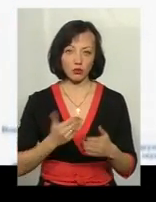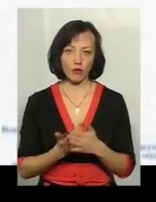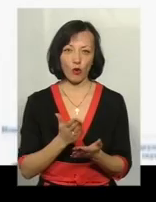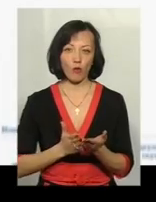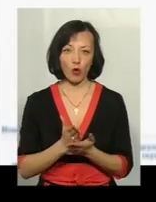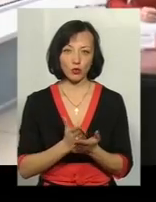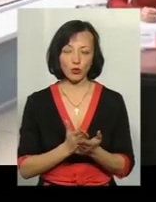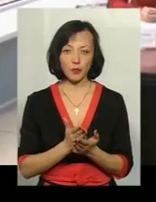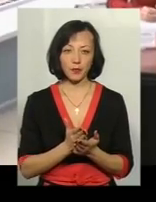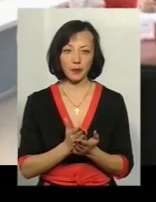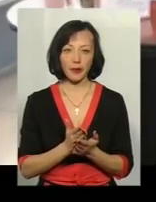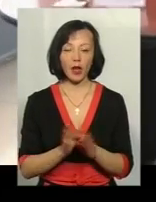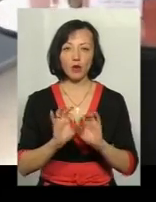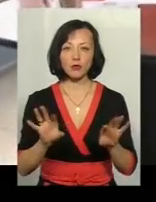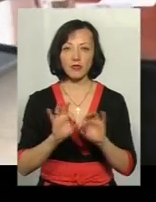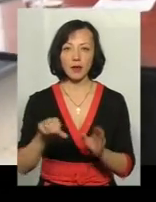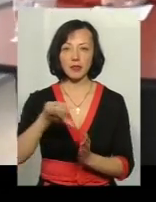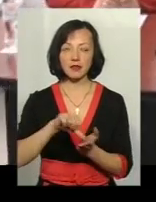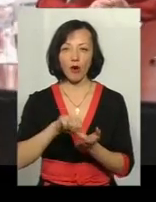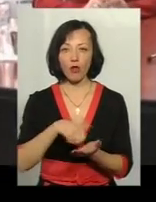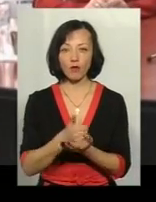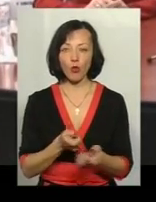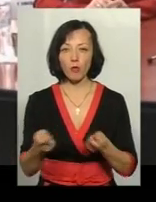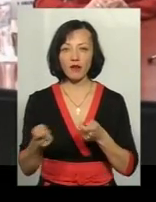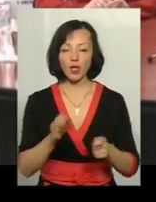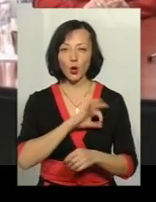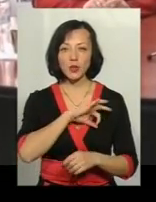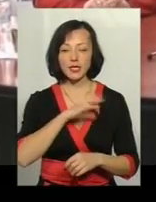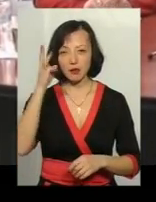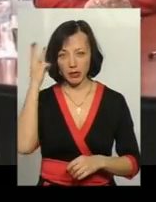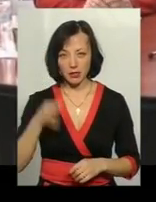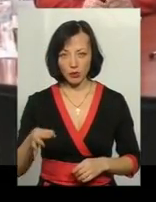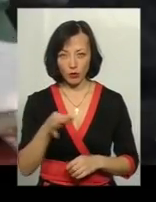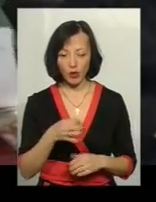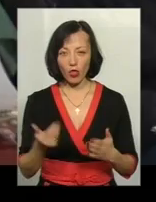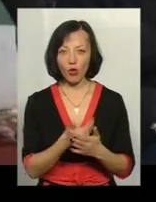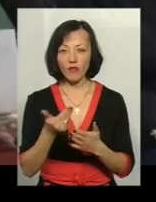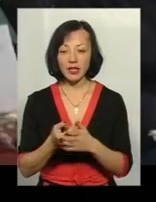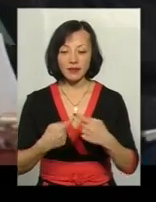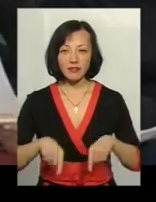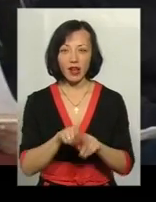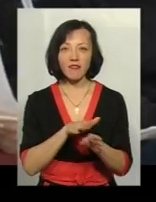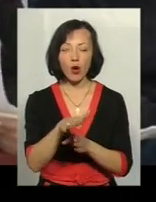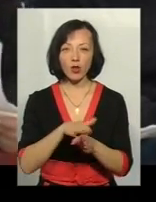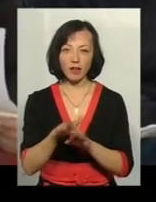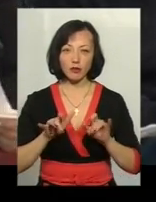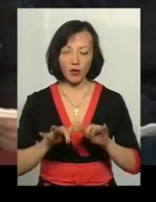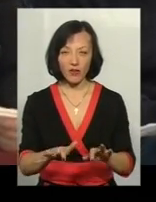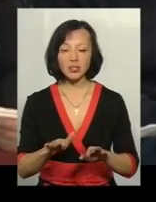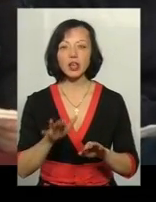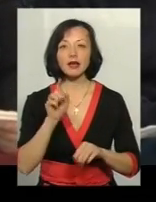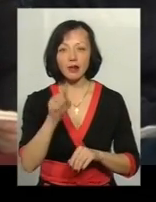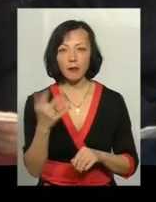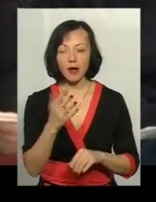послугою. Розповіли представники ГТУ Хомельницькій області про новини в сфері виконавчих проваджень. Так, 5